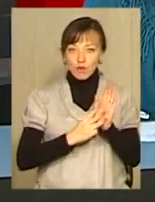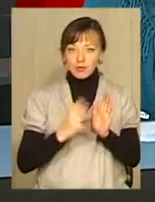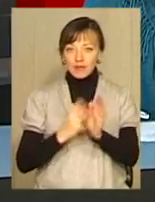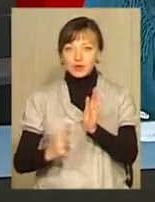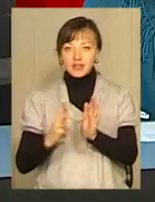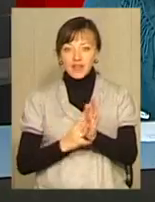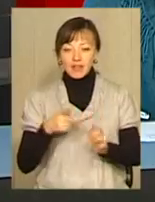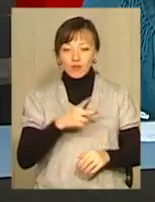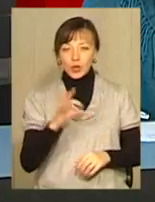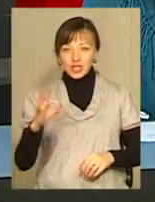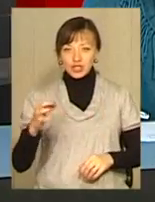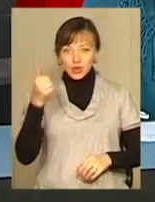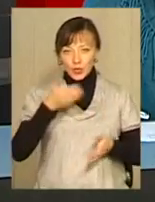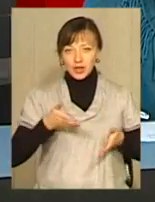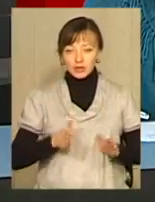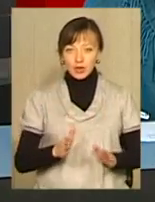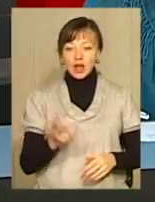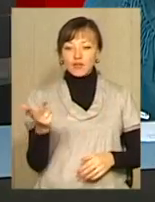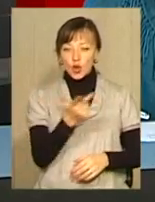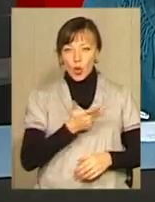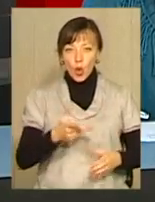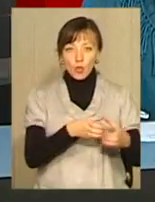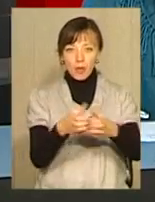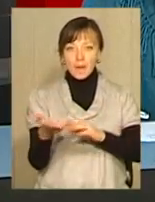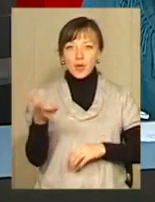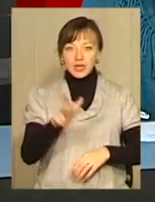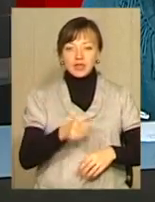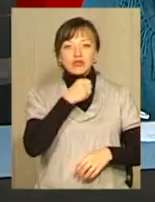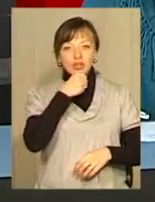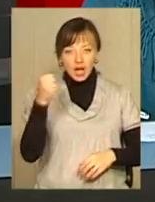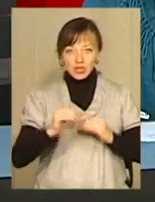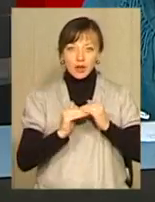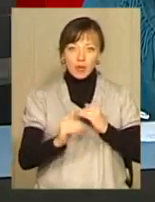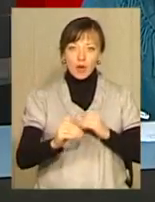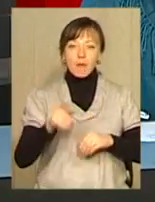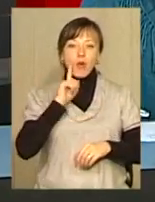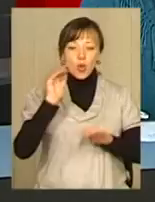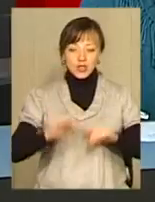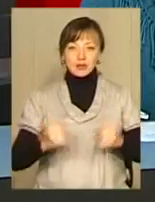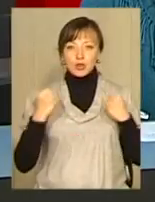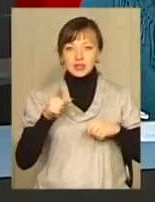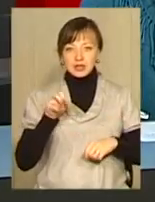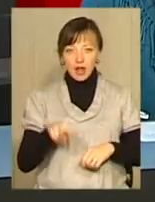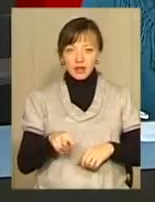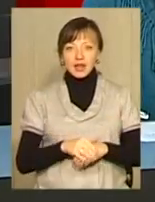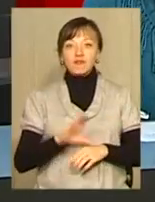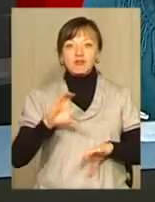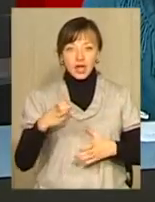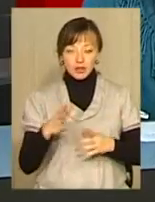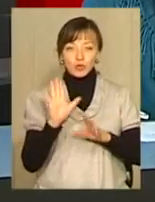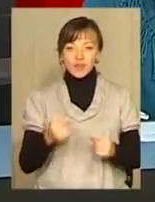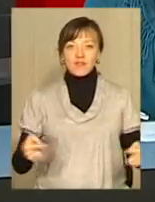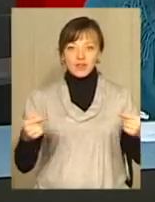99 та 2000 грають футболісти в трьох групах по три команди. Старші на полі, молодші в спортивному залі. І вже у середу